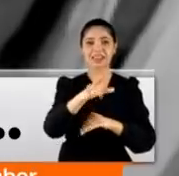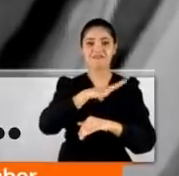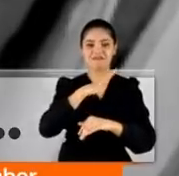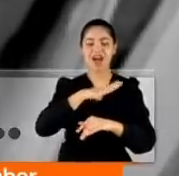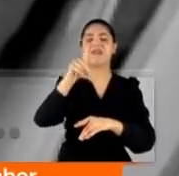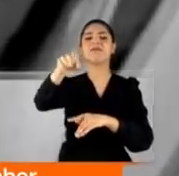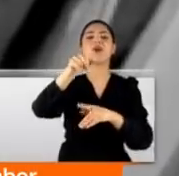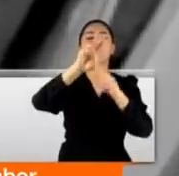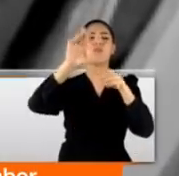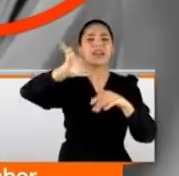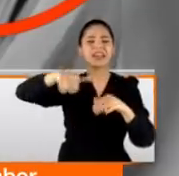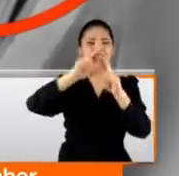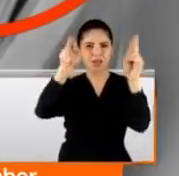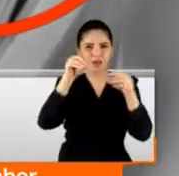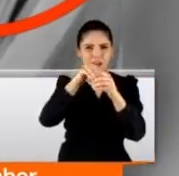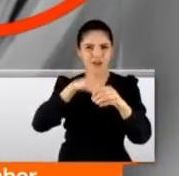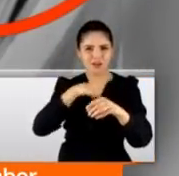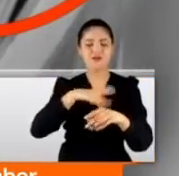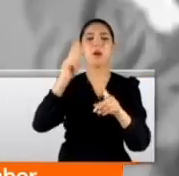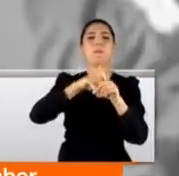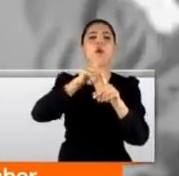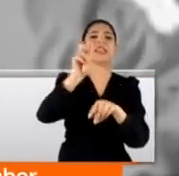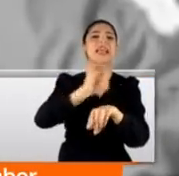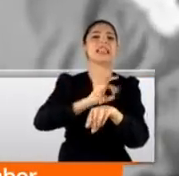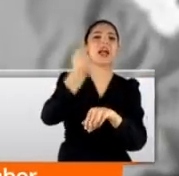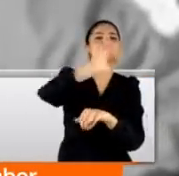sadece 8 dakika sonra polis bölgeye geldi.